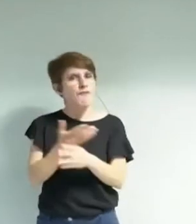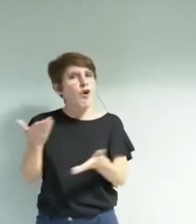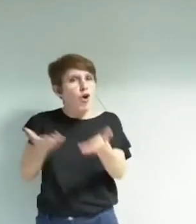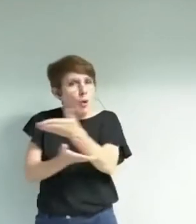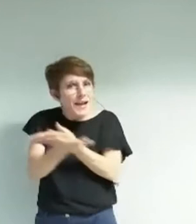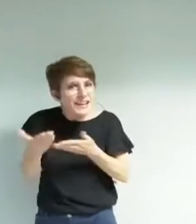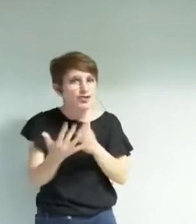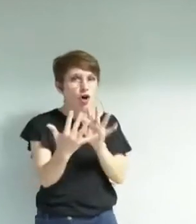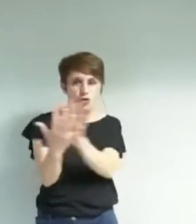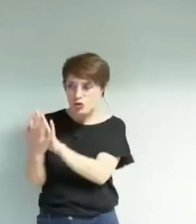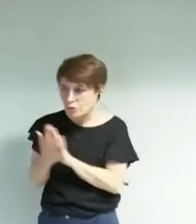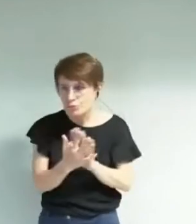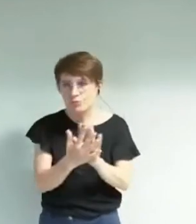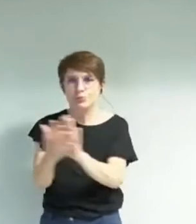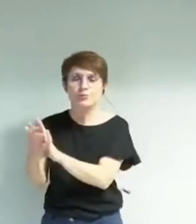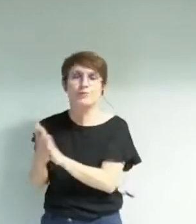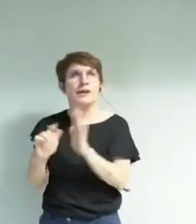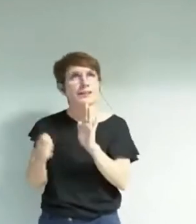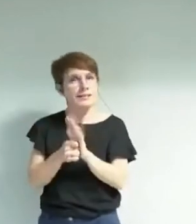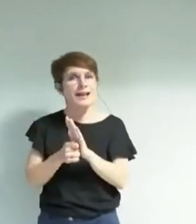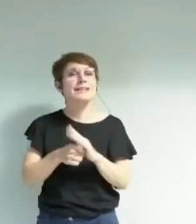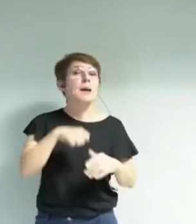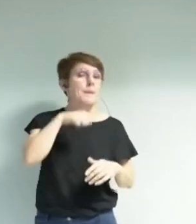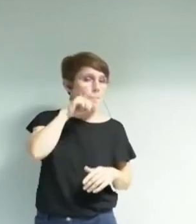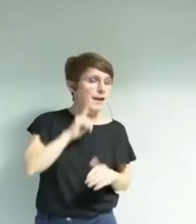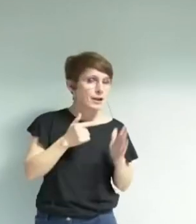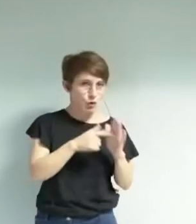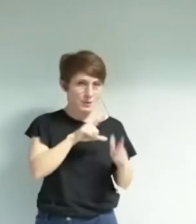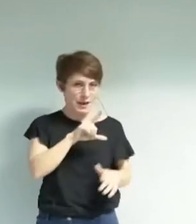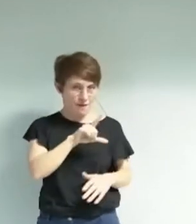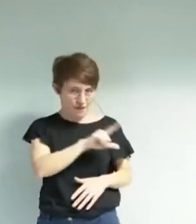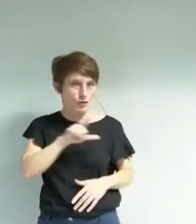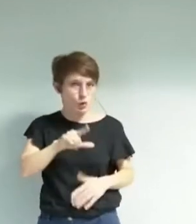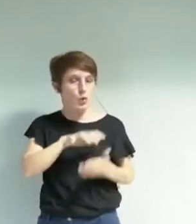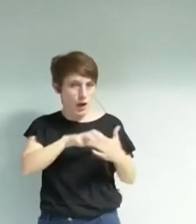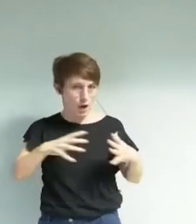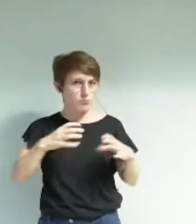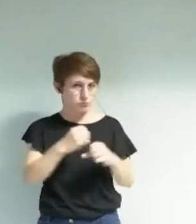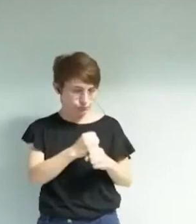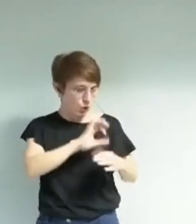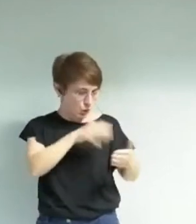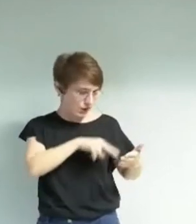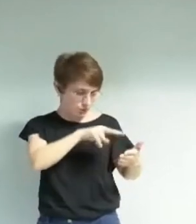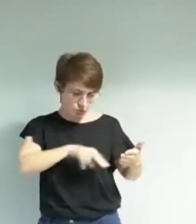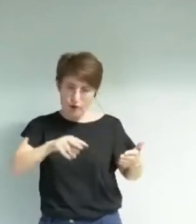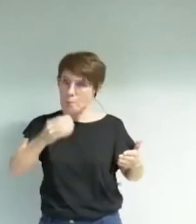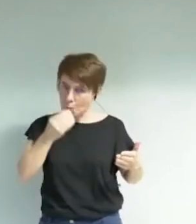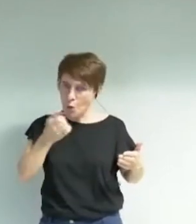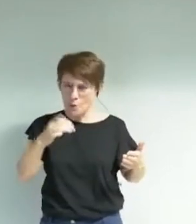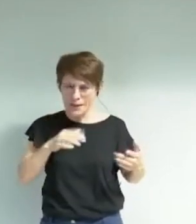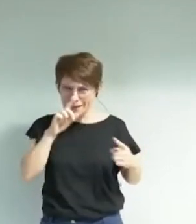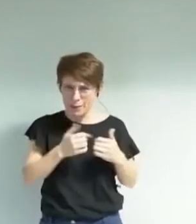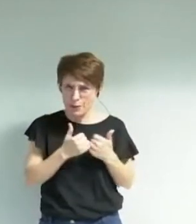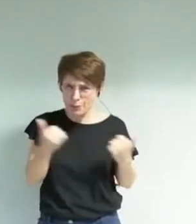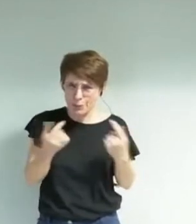les opérateurs les 3, 5 et 6 mai 2022, mais les thèmes en étaient très différents. Ils